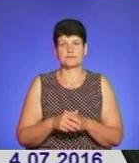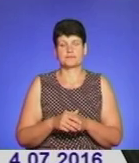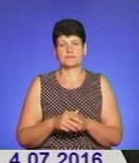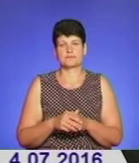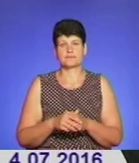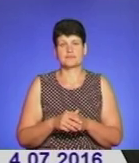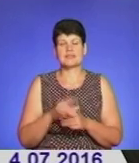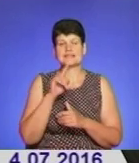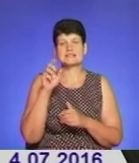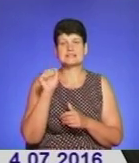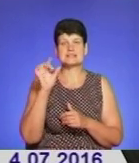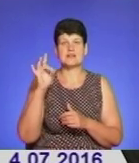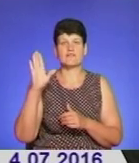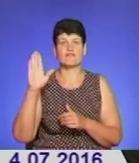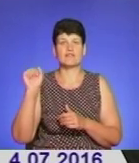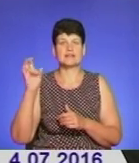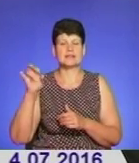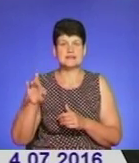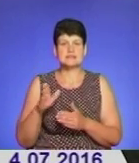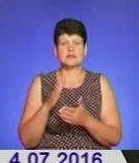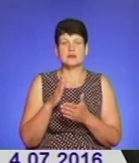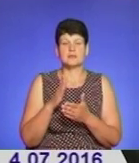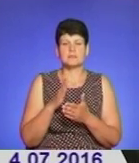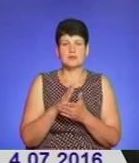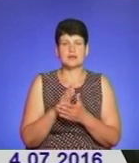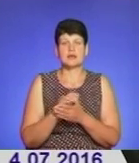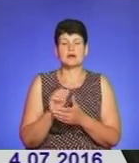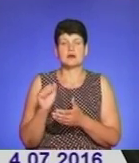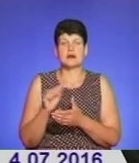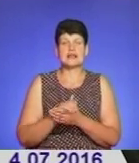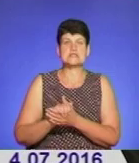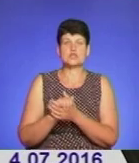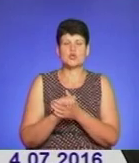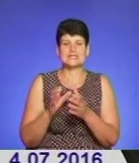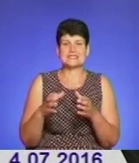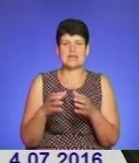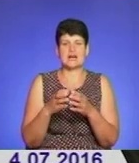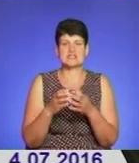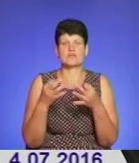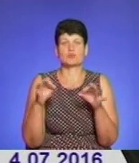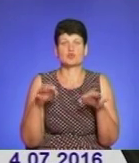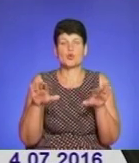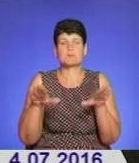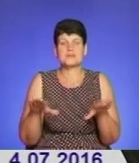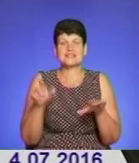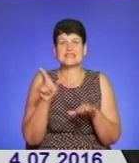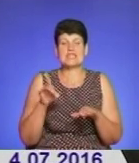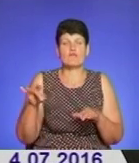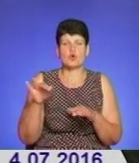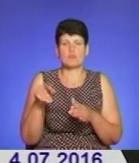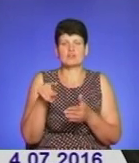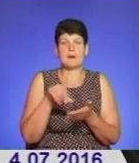Зарваниця належить до Асоціації відпустових міст Європи. Вона